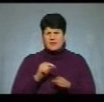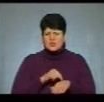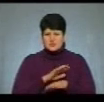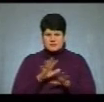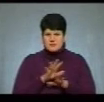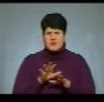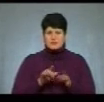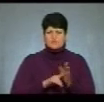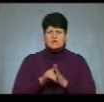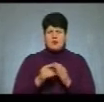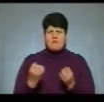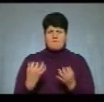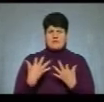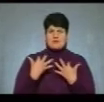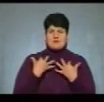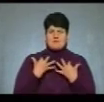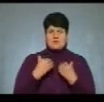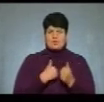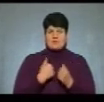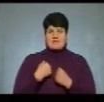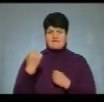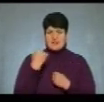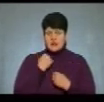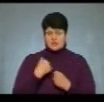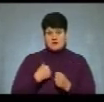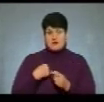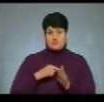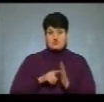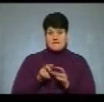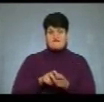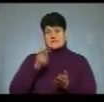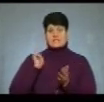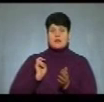Цюх почав бігти на мене, що хотів в мене вдарити. Я почав від нього відскакувати,